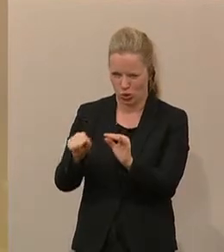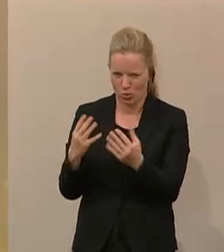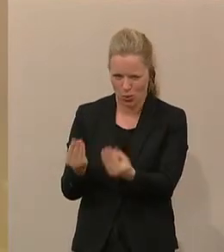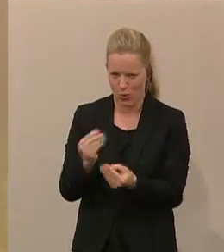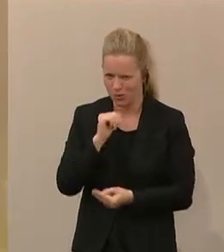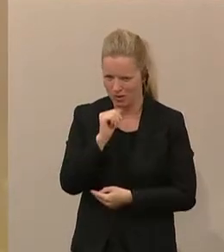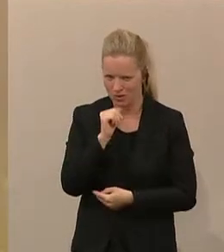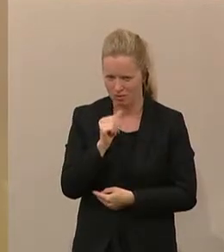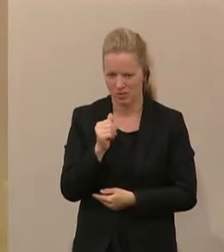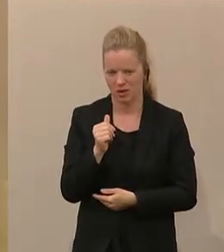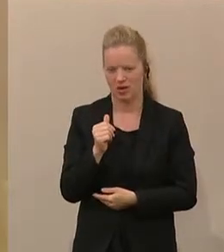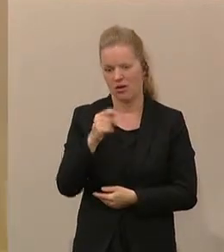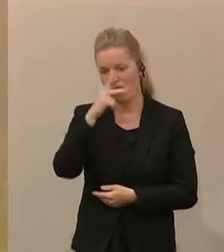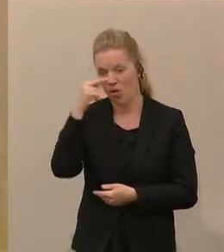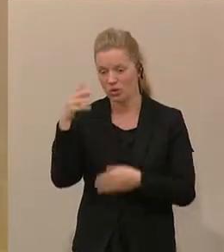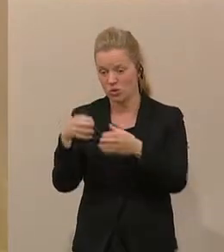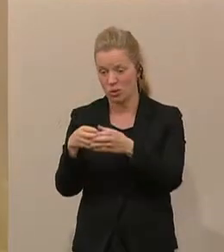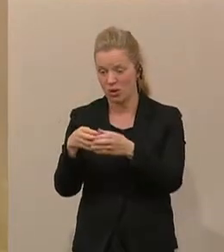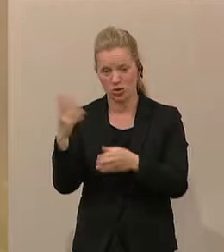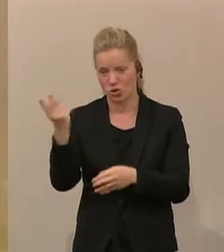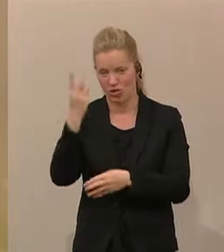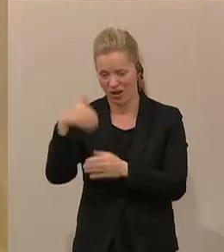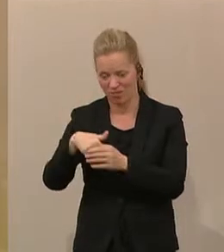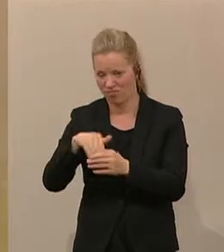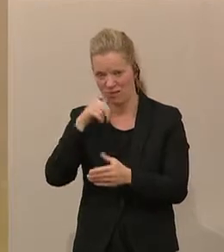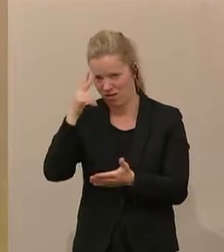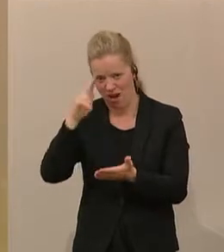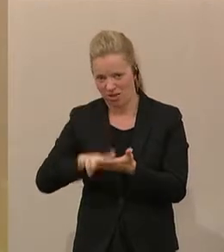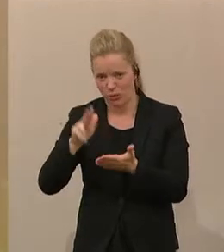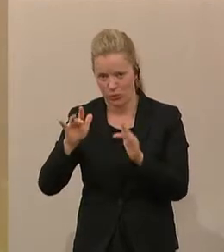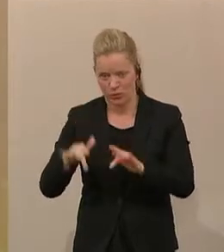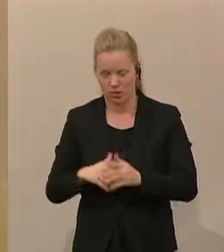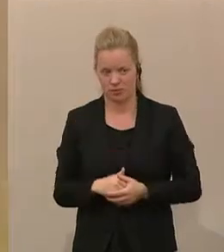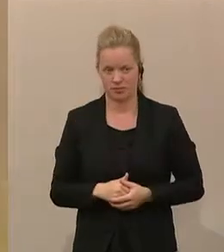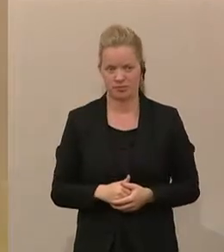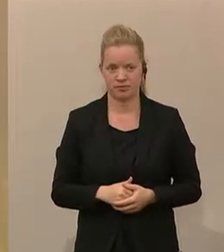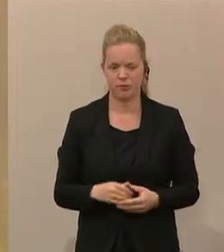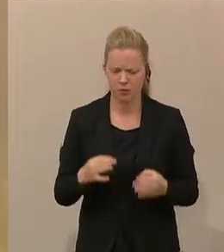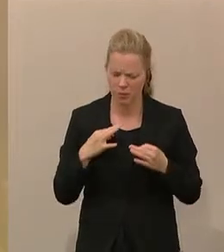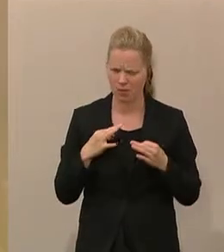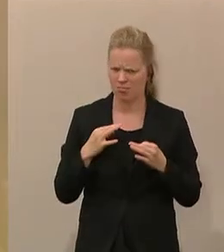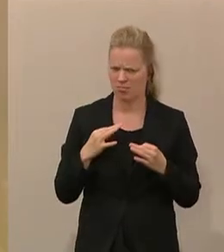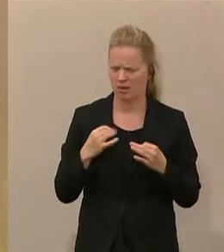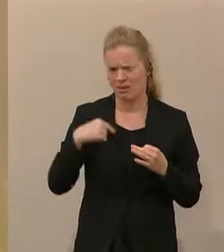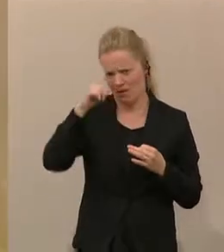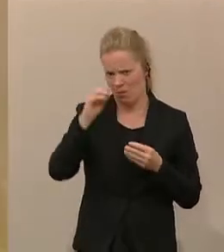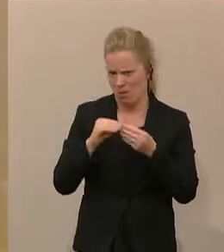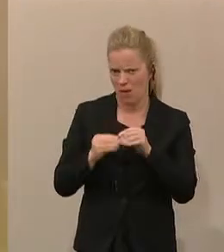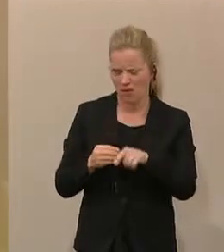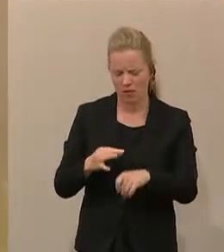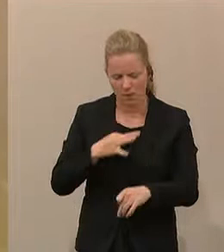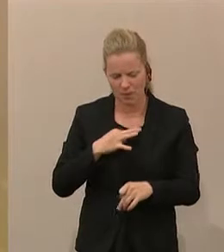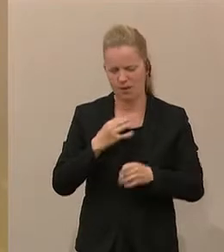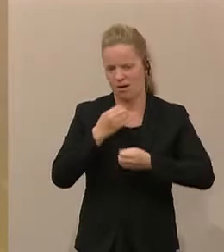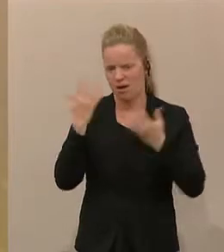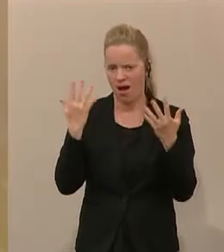Und vor allem ist diese Volksgruppe gar nicht anerkannt. Das sehe ich sehr, sehr problematisch. Für mich ist es ein Menschenrecht, dass man in der